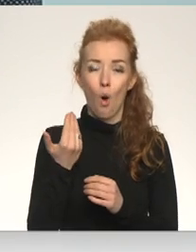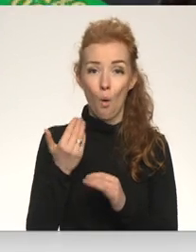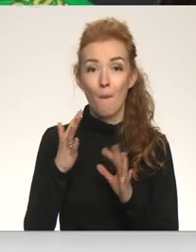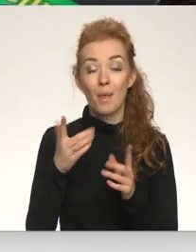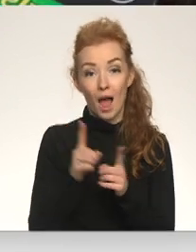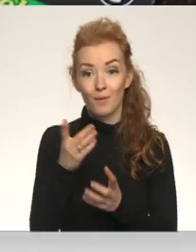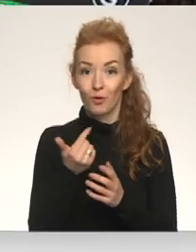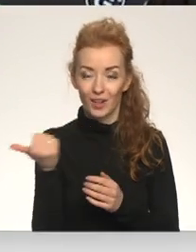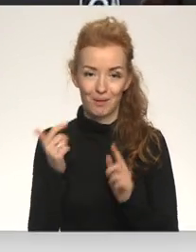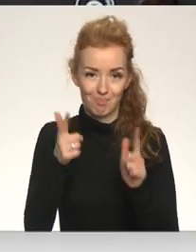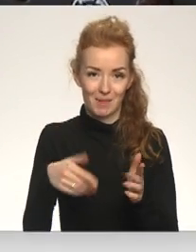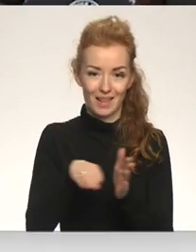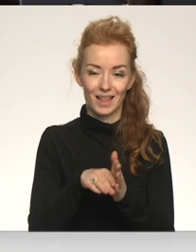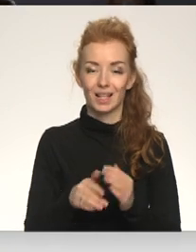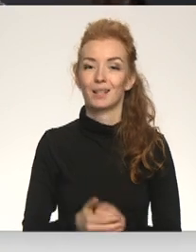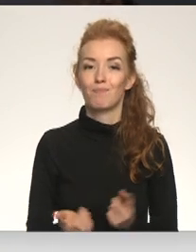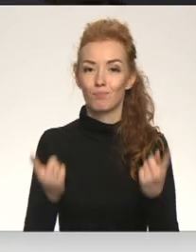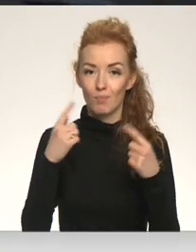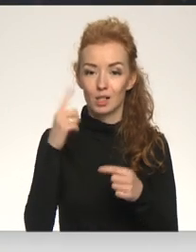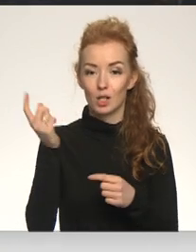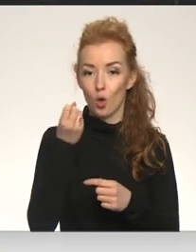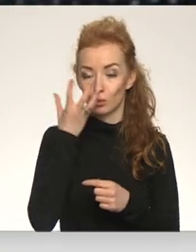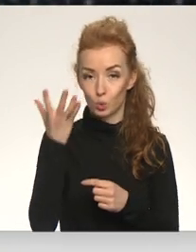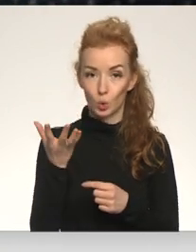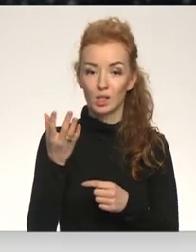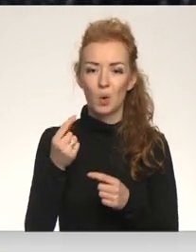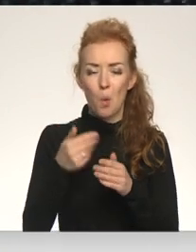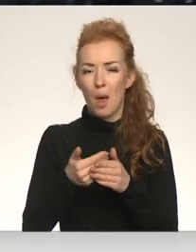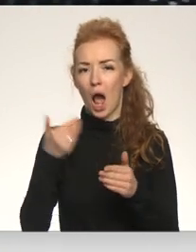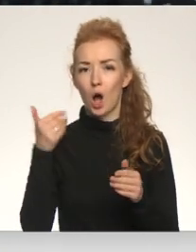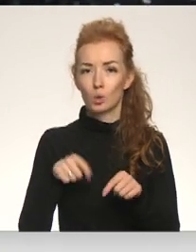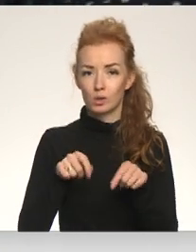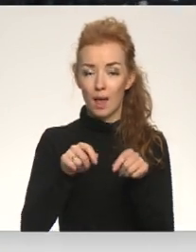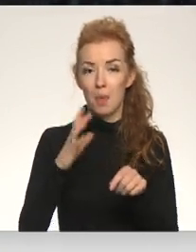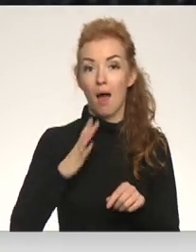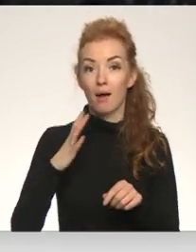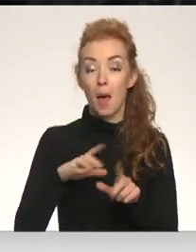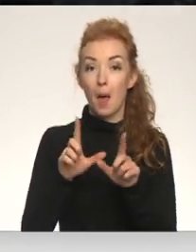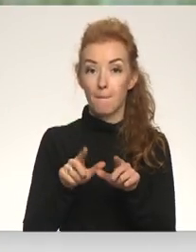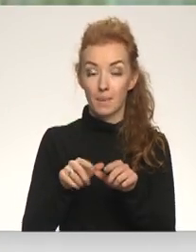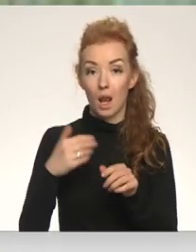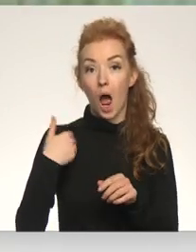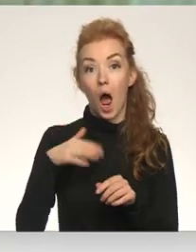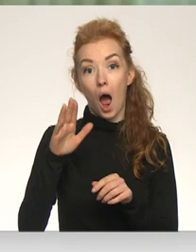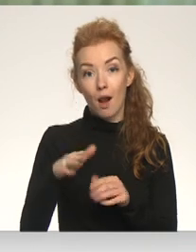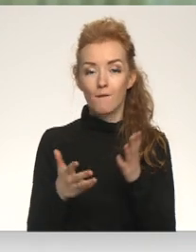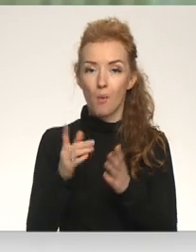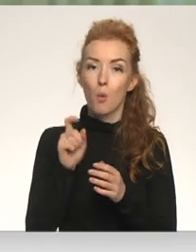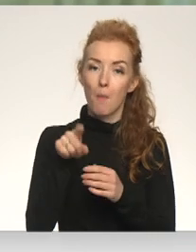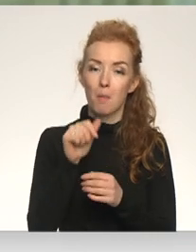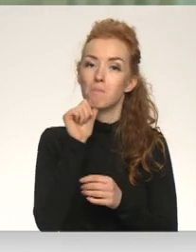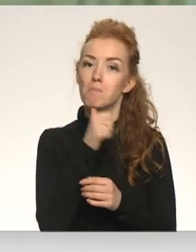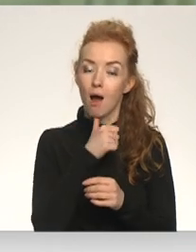ka viņas arī uzrunās šajā akciju. Šobrīd gan saules puķi sesot vēl par agrusēt. Jāsagaidā aprīlis. Āra apstākļos pat mais, kad saunas